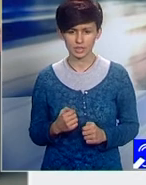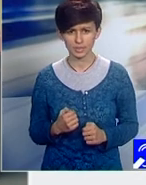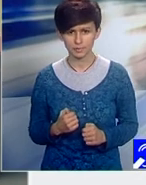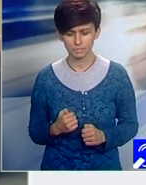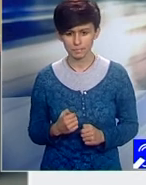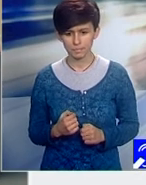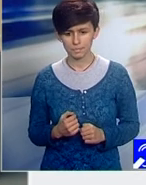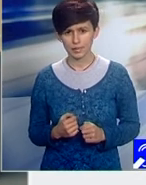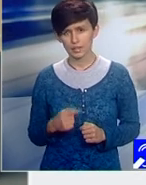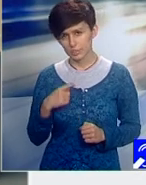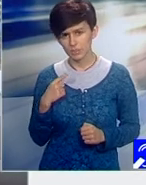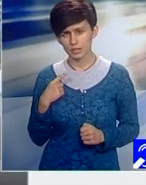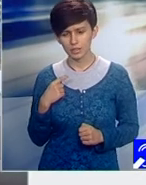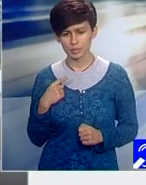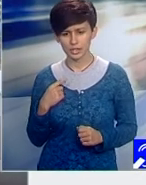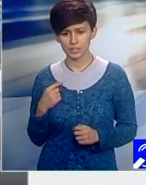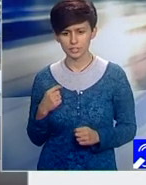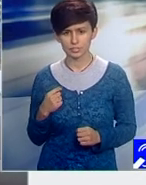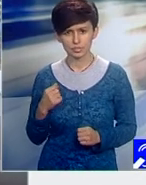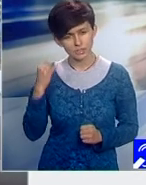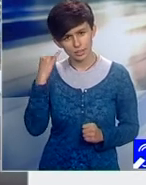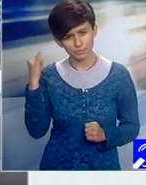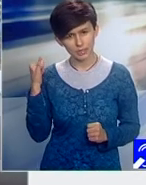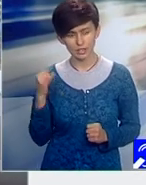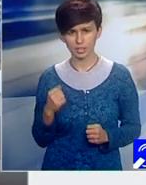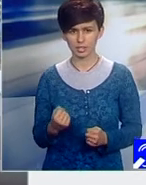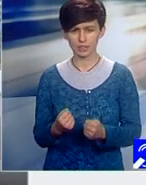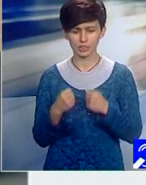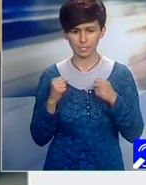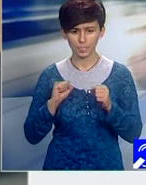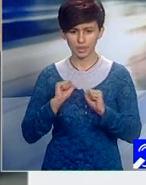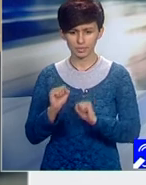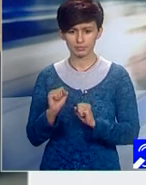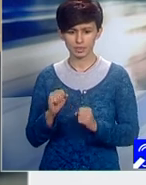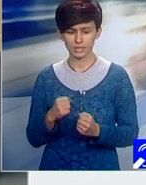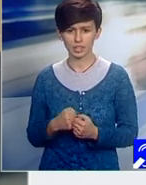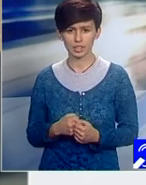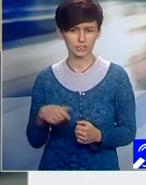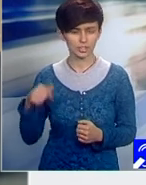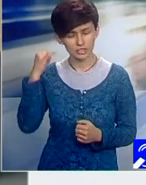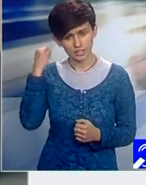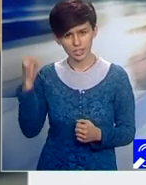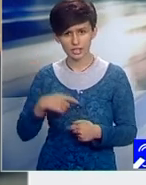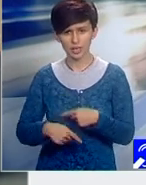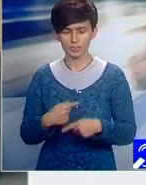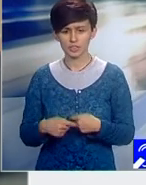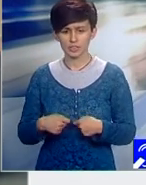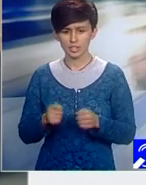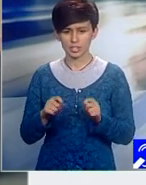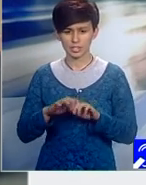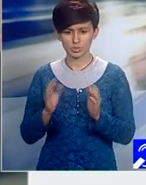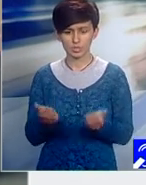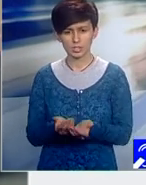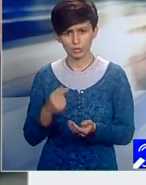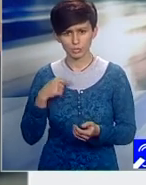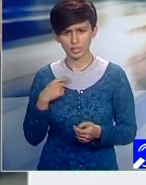atac, cred că... Mai sunt căi de atac și acest concept funcționează în toată lumea, este un tip de afacere